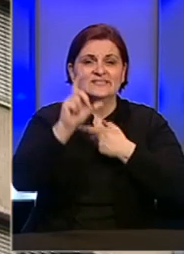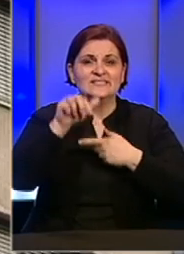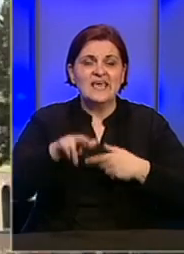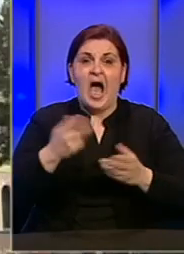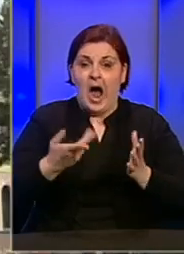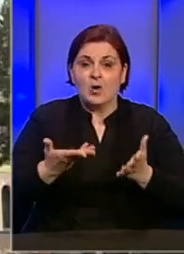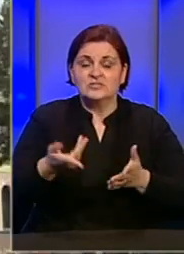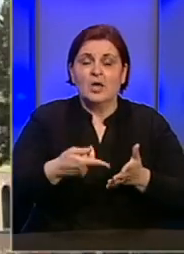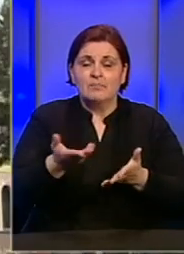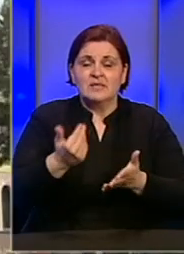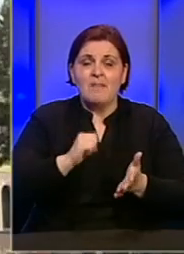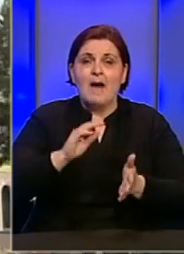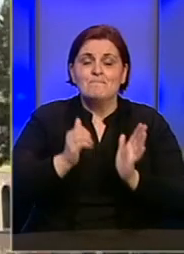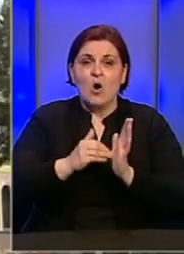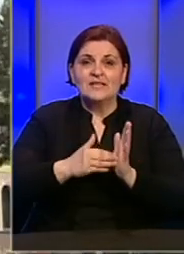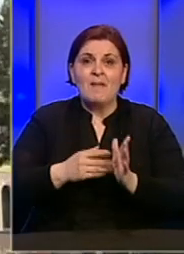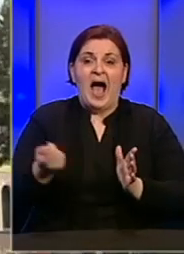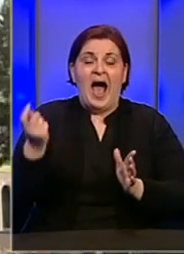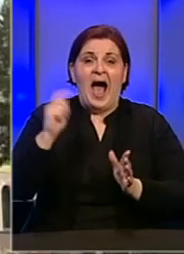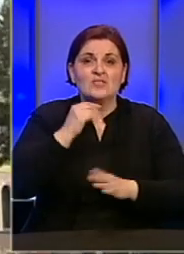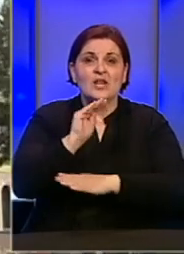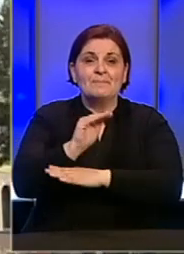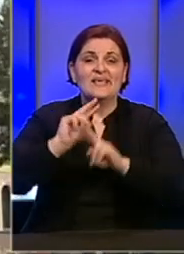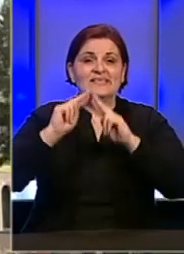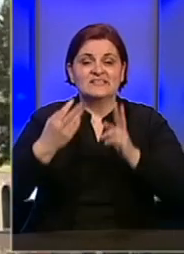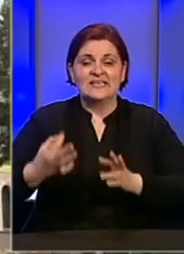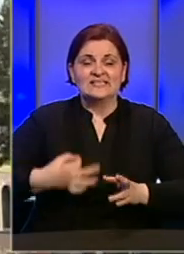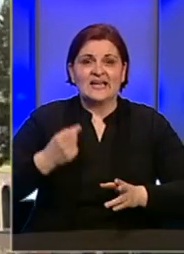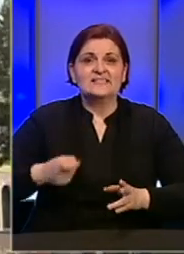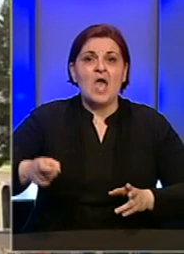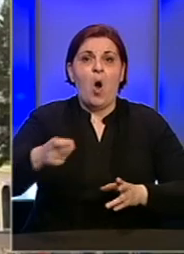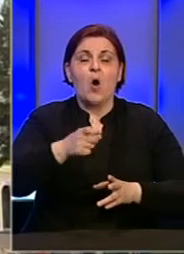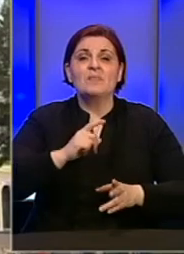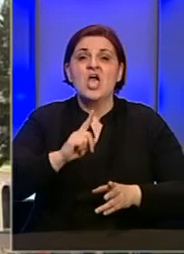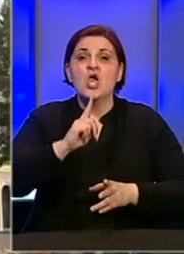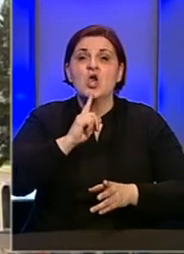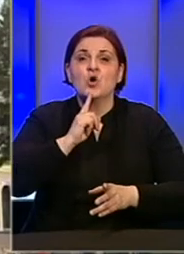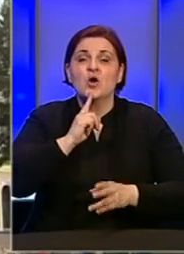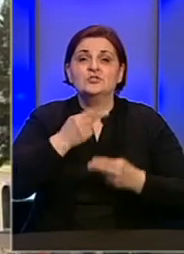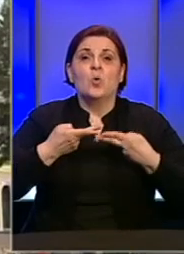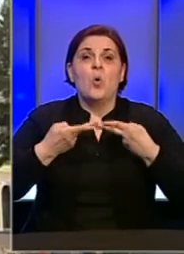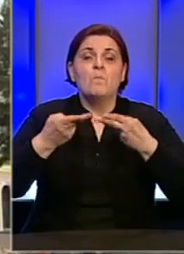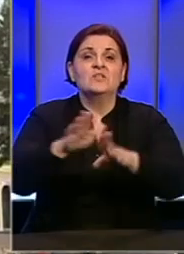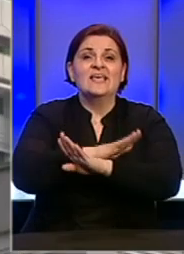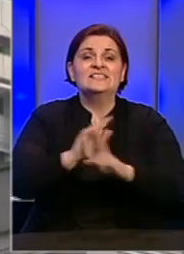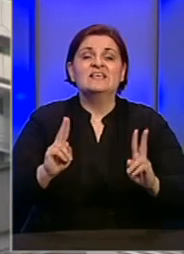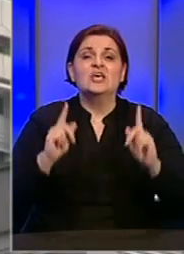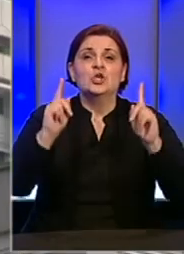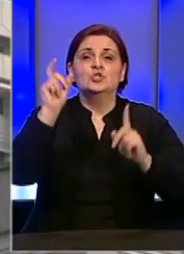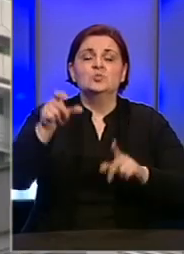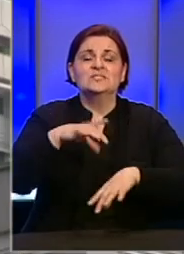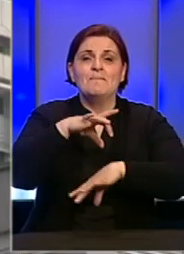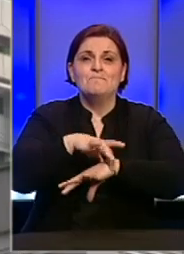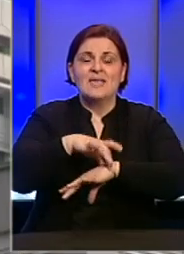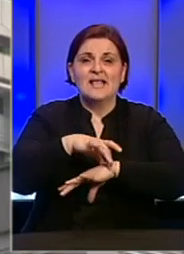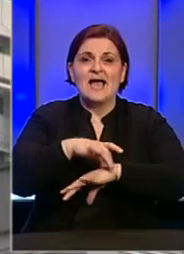tim ukaže potreba, a kako kažu, stigle su i preporuke svjetske zdravstvene organizacije koje su prosleđene svim sudskim medicinarima.